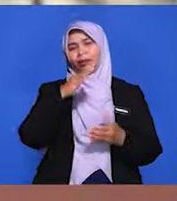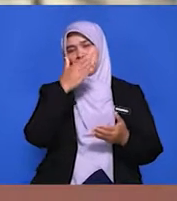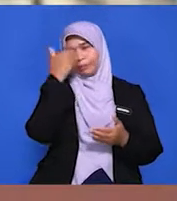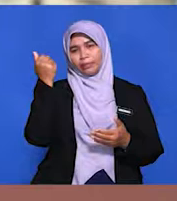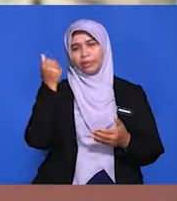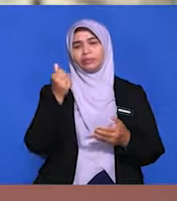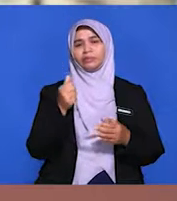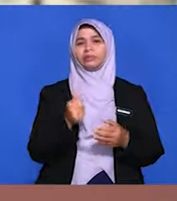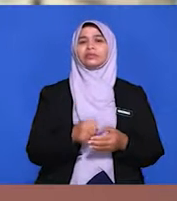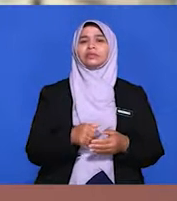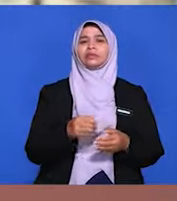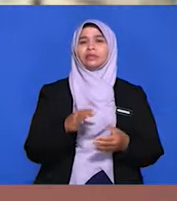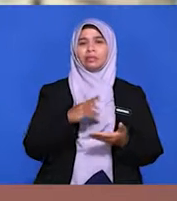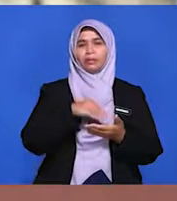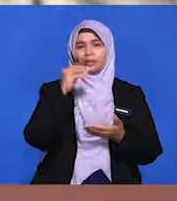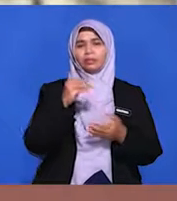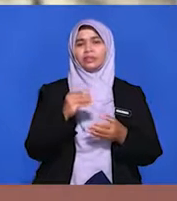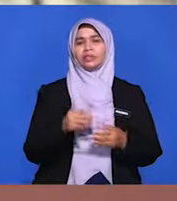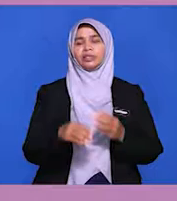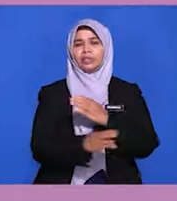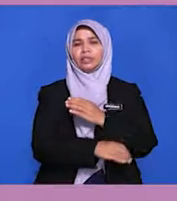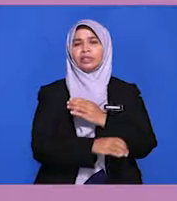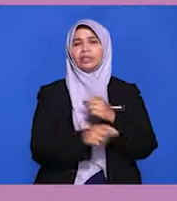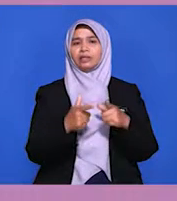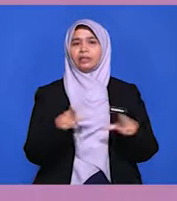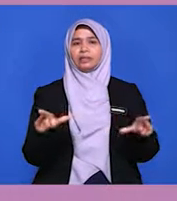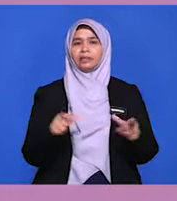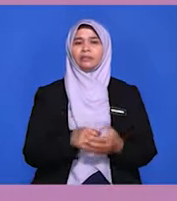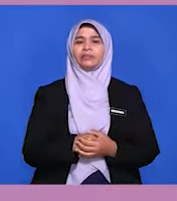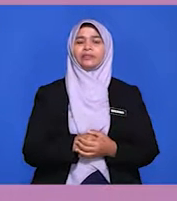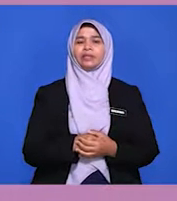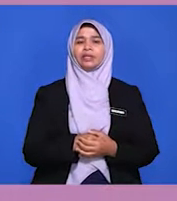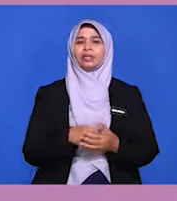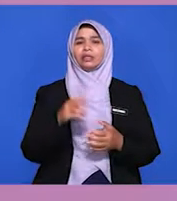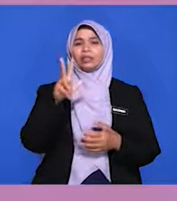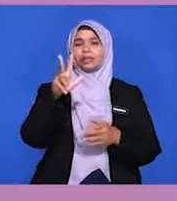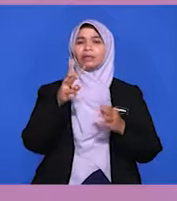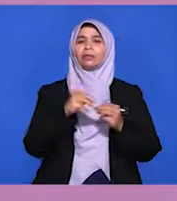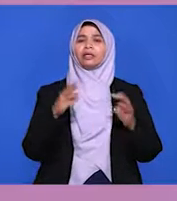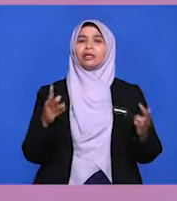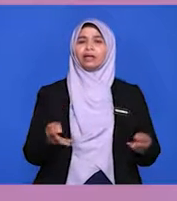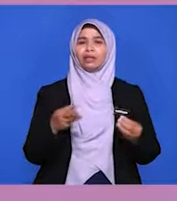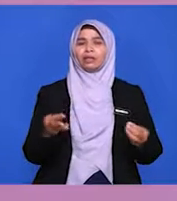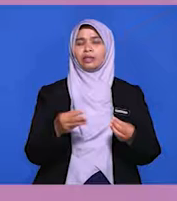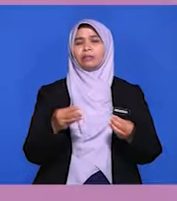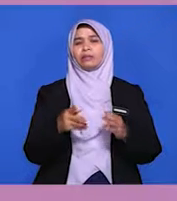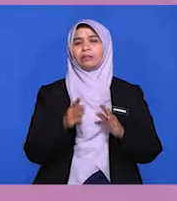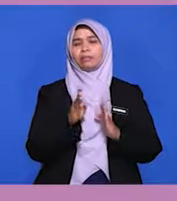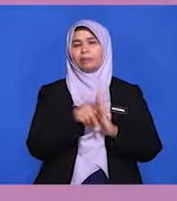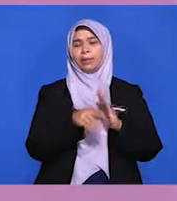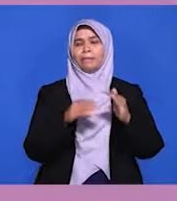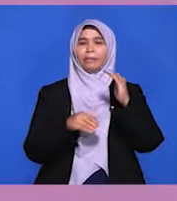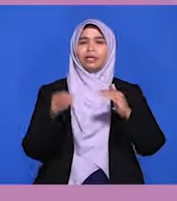atau pertubuhan antarabangsa terhadap Malaysia. Ketiga, menggalakkan pembangunan dan kemajuan